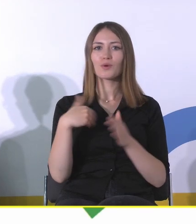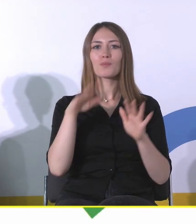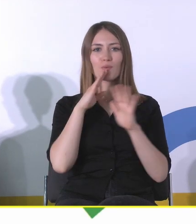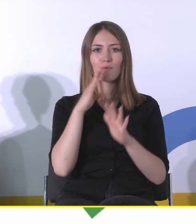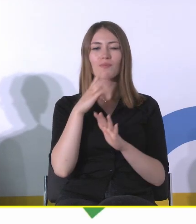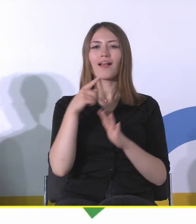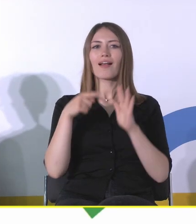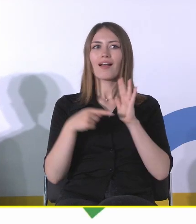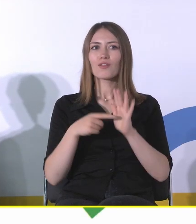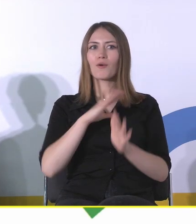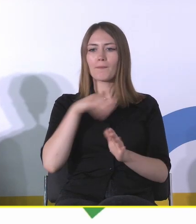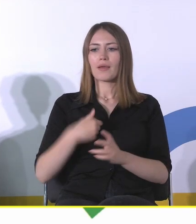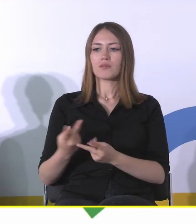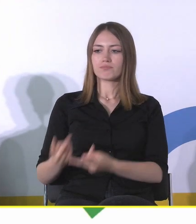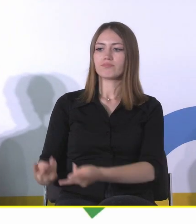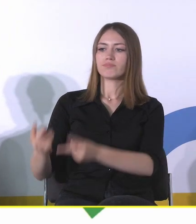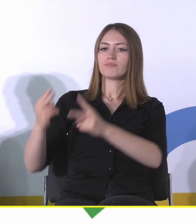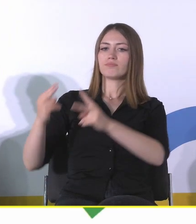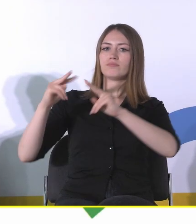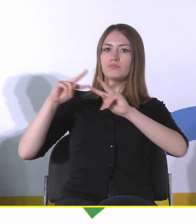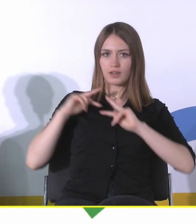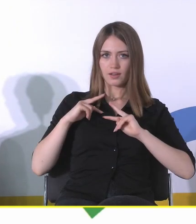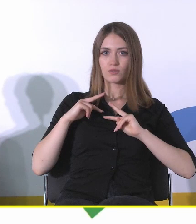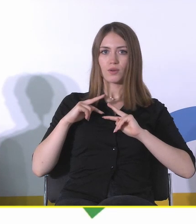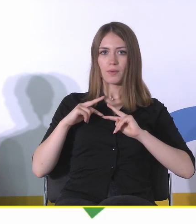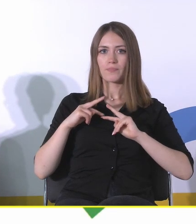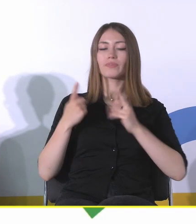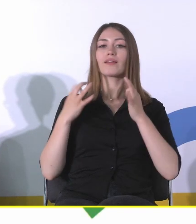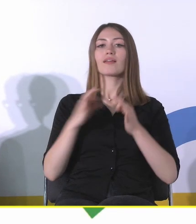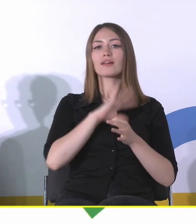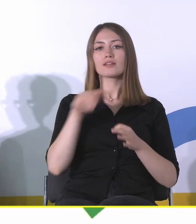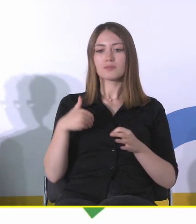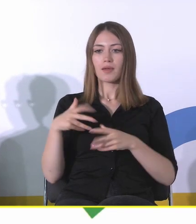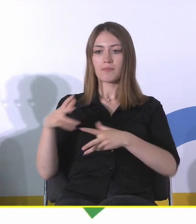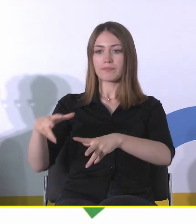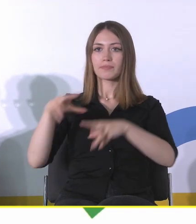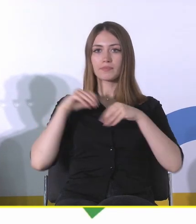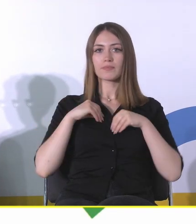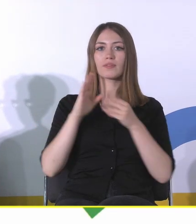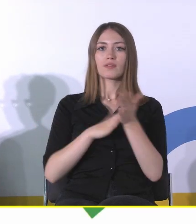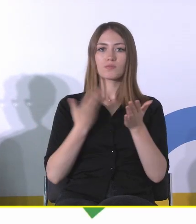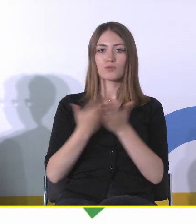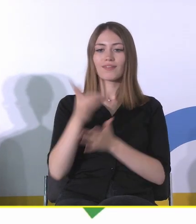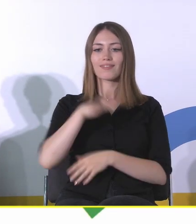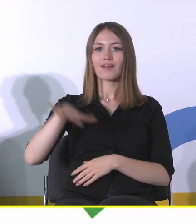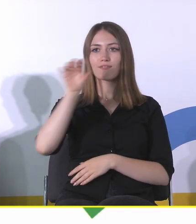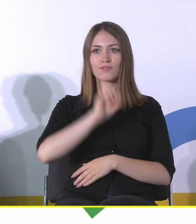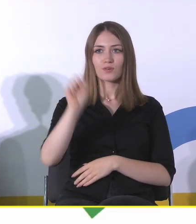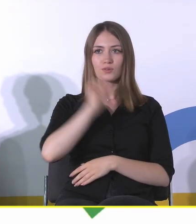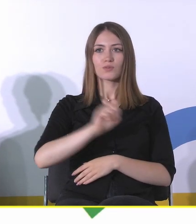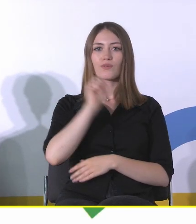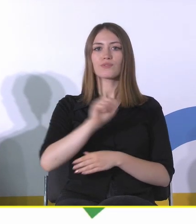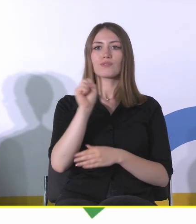dziedziczymy. I teraz jest kwestia tego, że my to przyjmujemy, tak jak na przykład powiedzmy we Wrocławiu, czyli przyjmujemy to dziedzictwo,